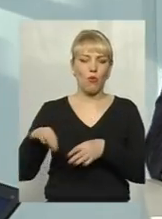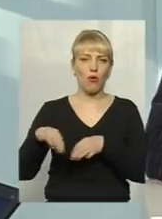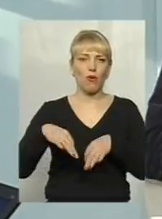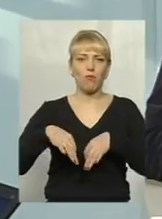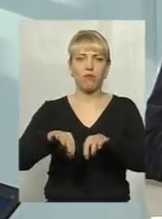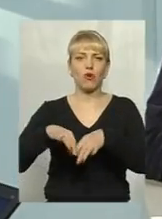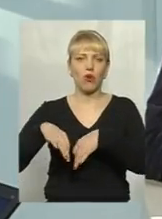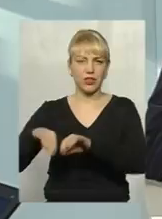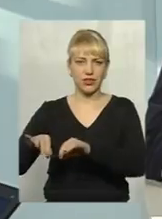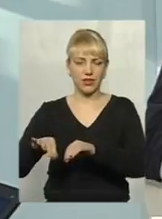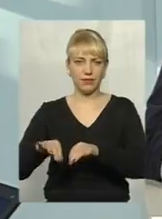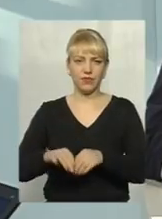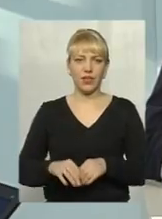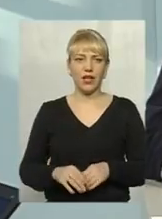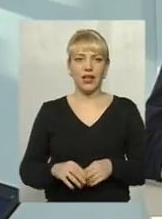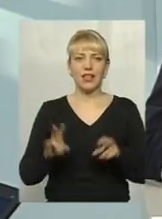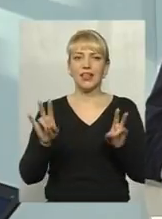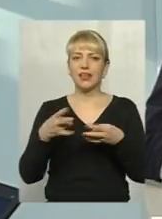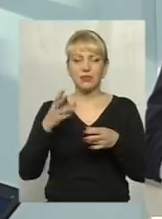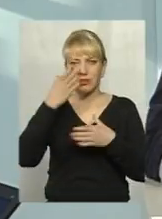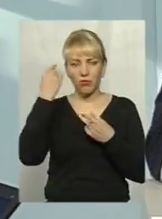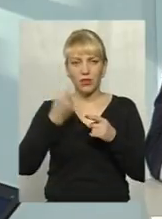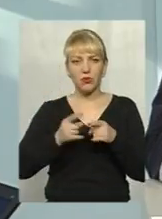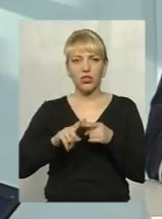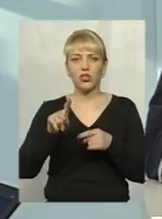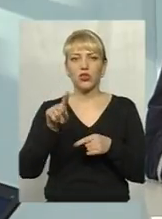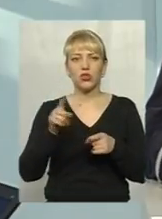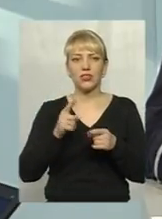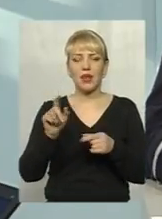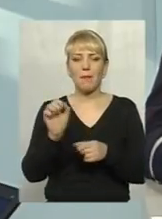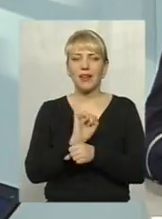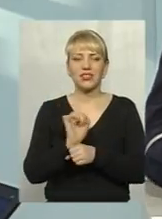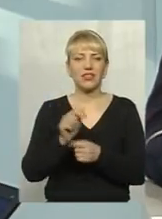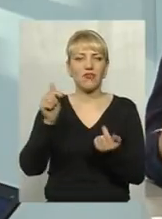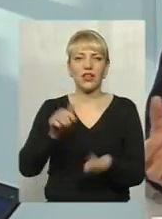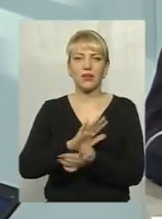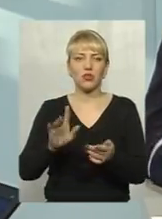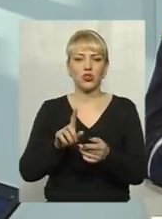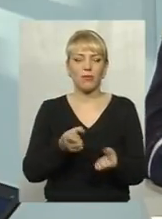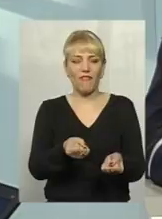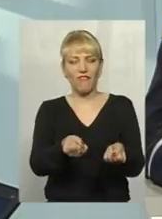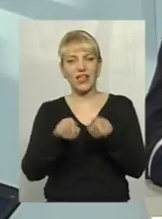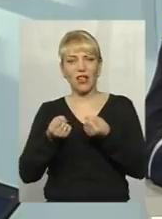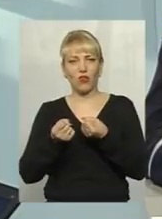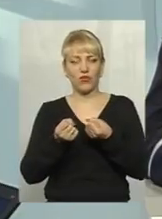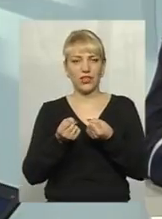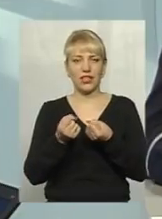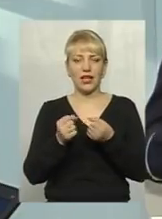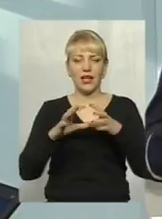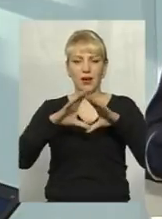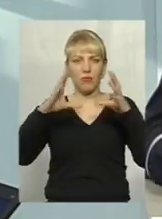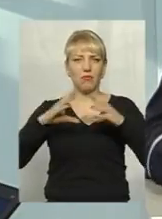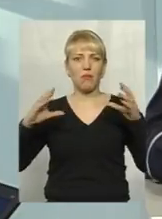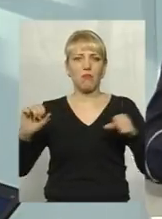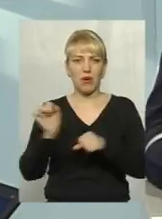може доїхати по заметіллю. Не треба забувати про те, що ця машина не призначена для того, щоб витягувати машини з заметів. Вона